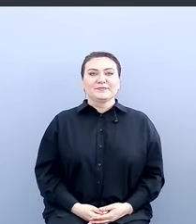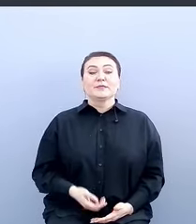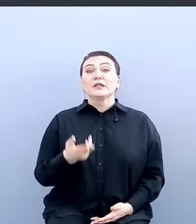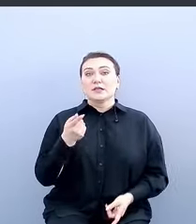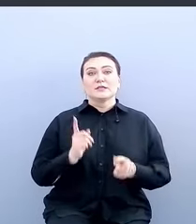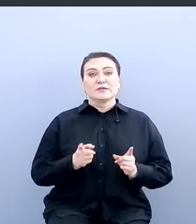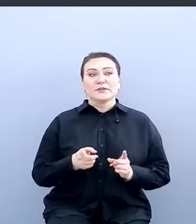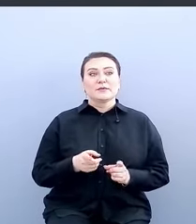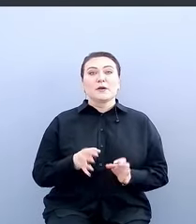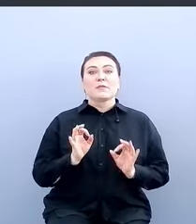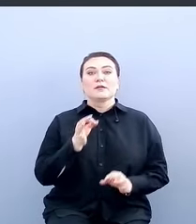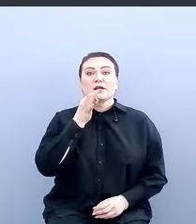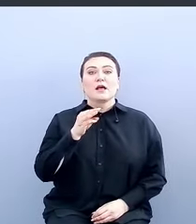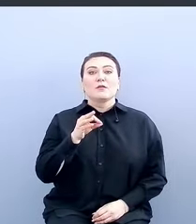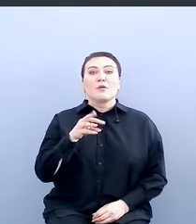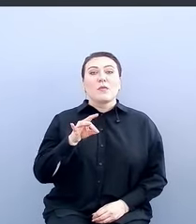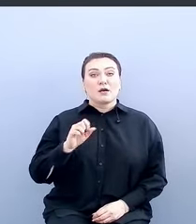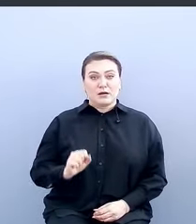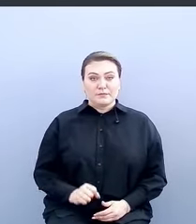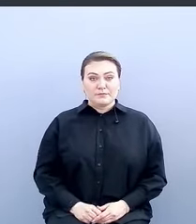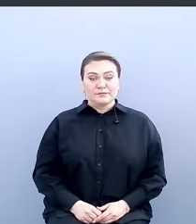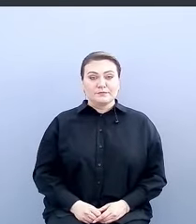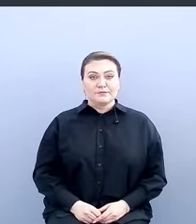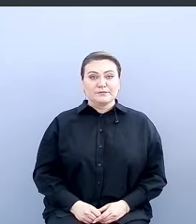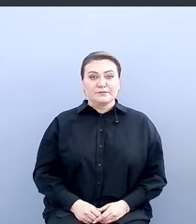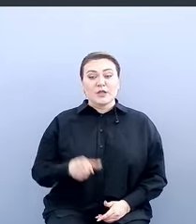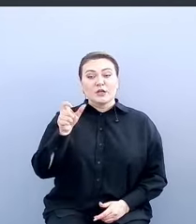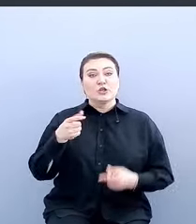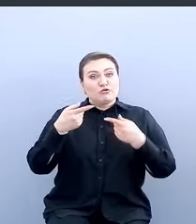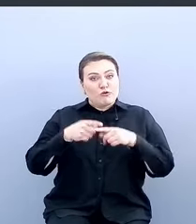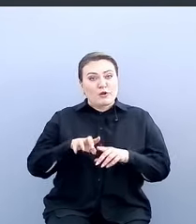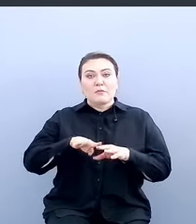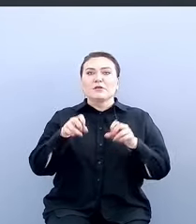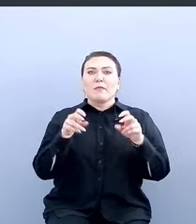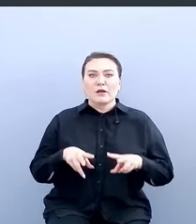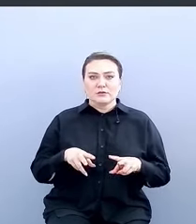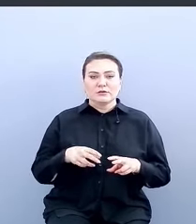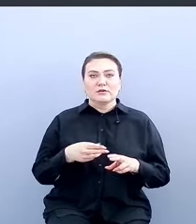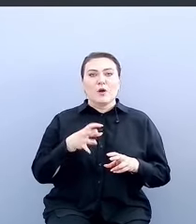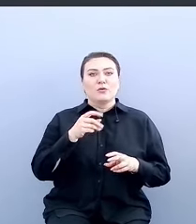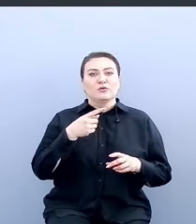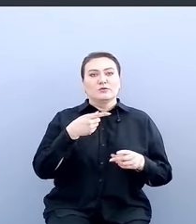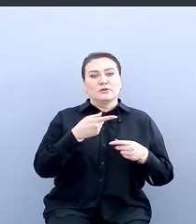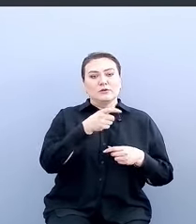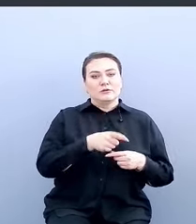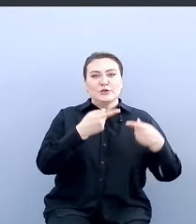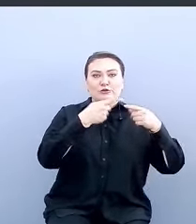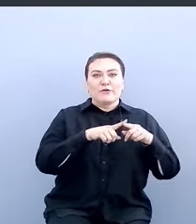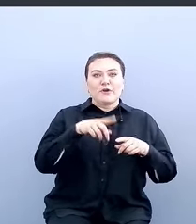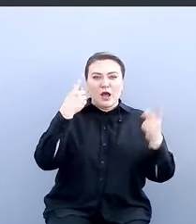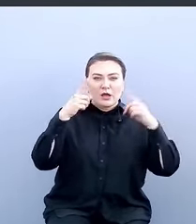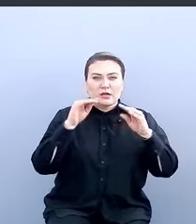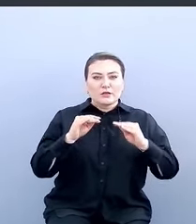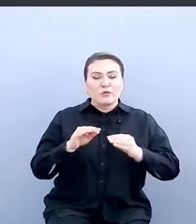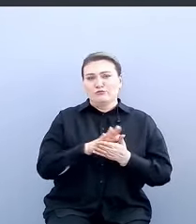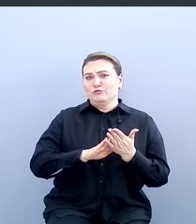как правильно Тамара сказала, инженеры у нас, инженеры-безопасники, они от инженеров-разработчиков ничем по сути не